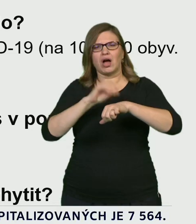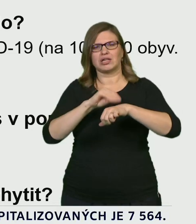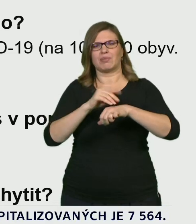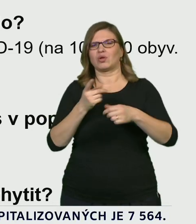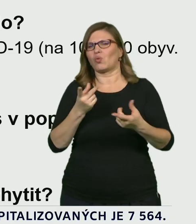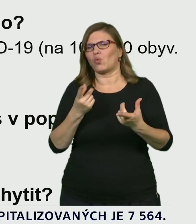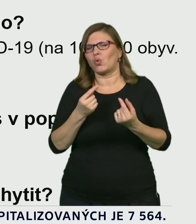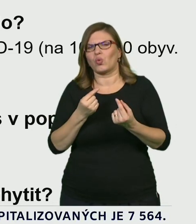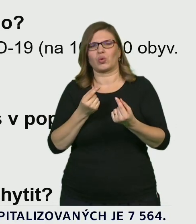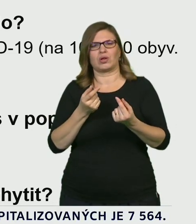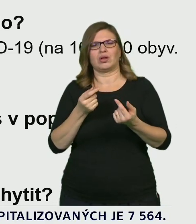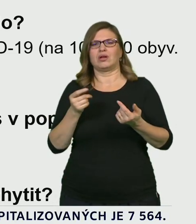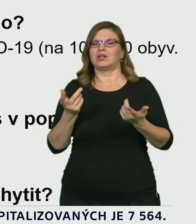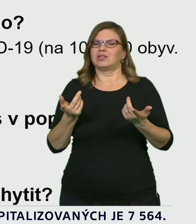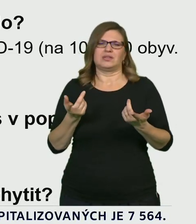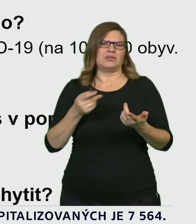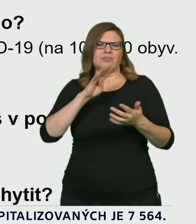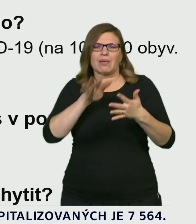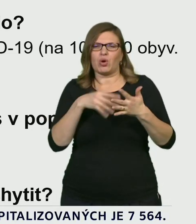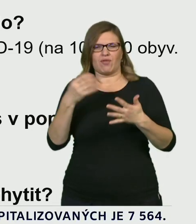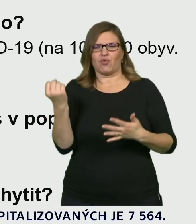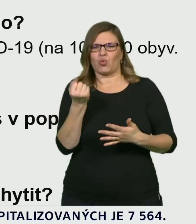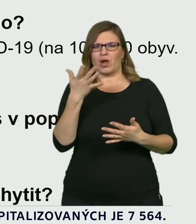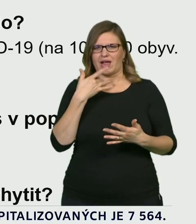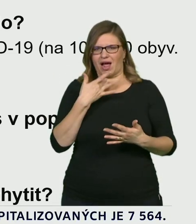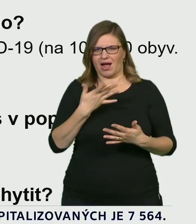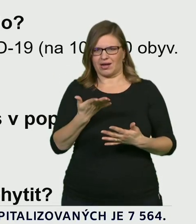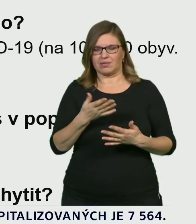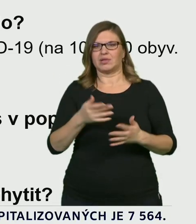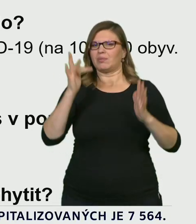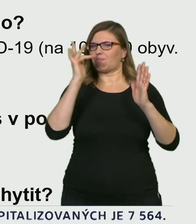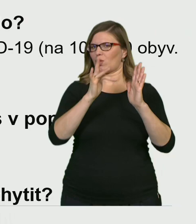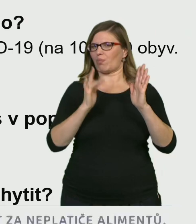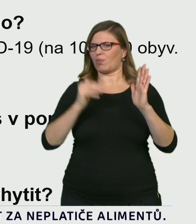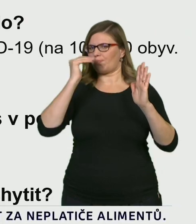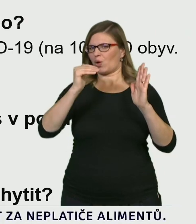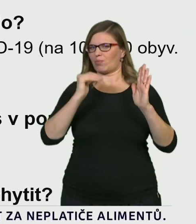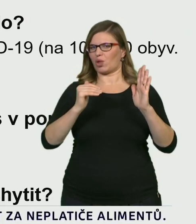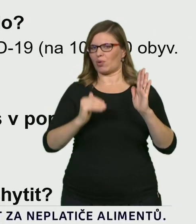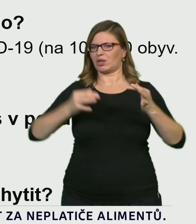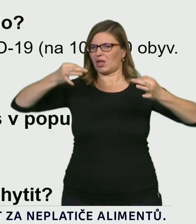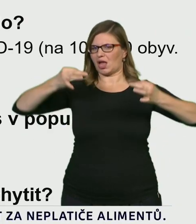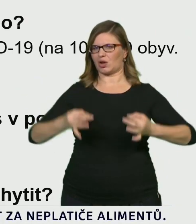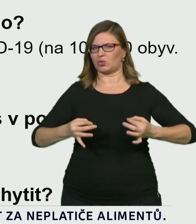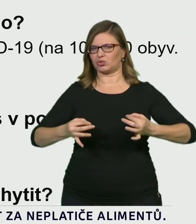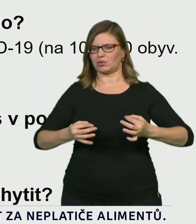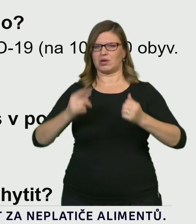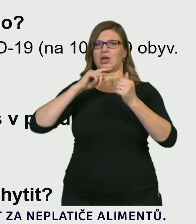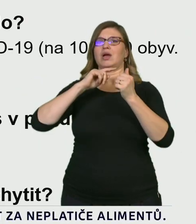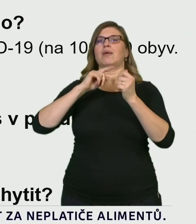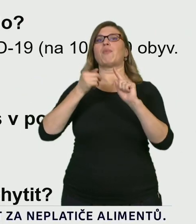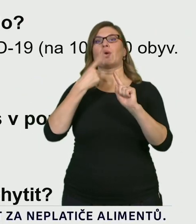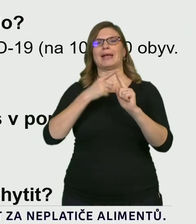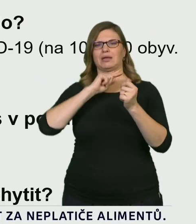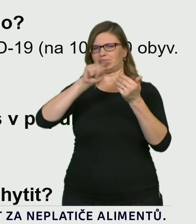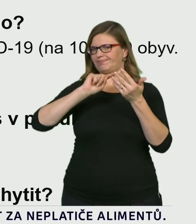tento obrázek zmiňující jednotlivé body, které nebo jednotlivé parametry, které jsou do toho stvore zahrnuty. Prvním z nich je